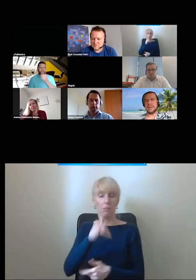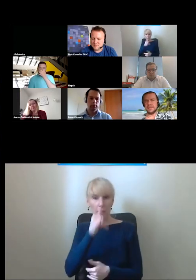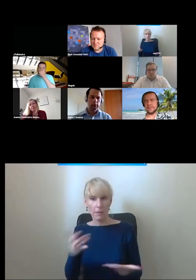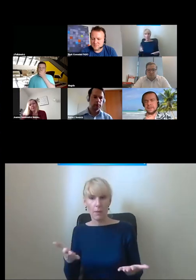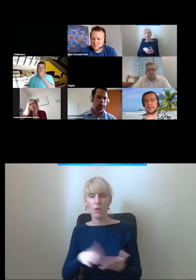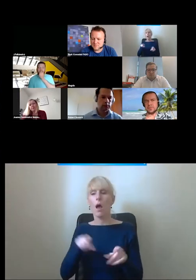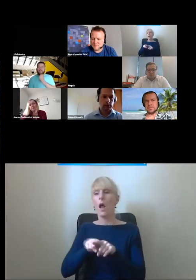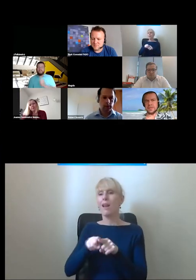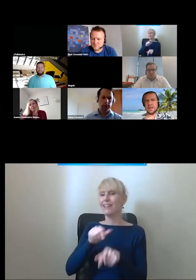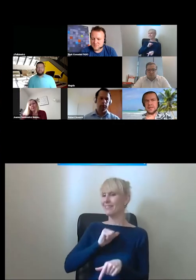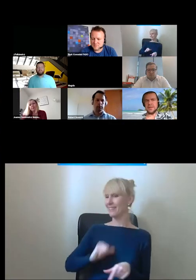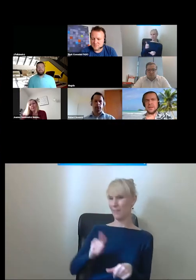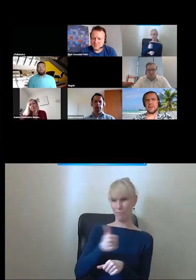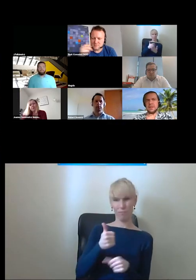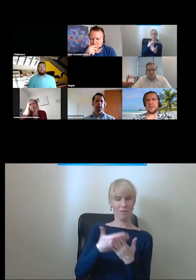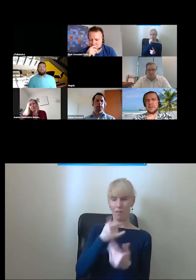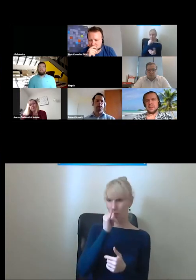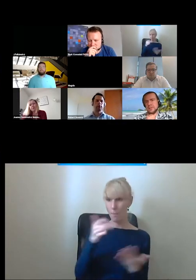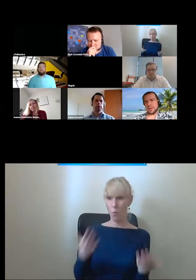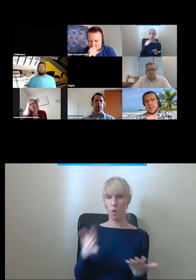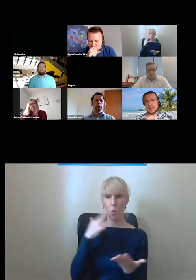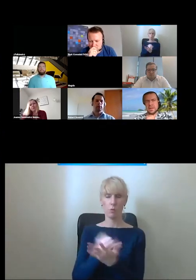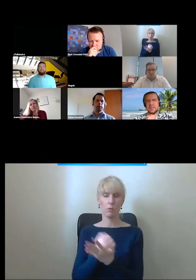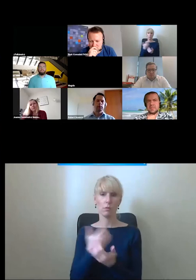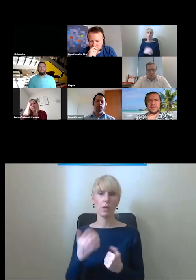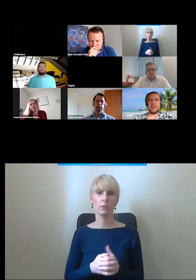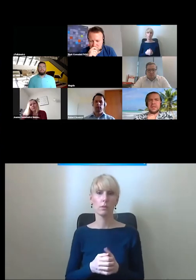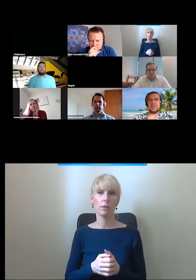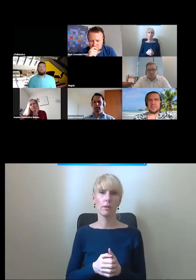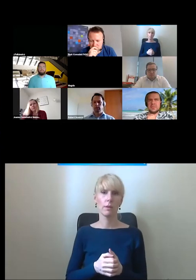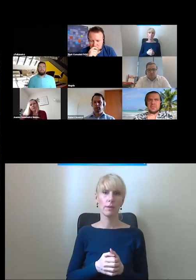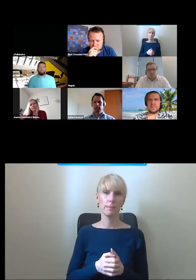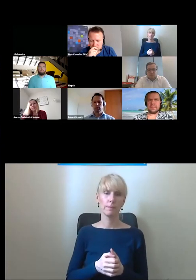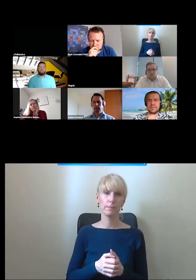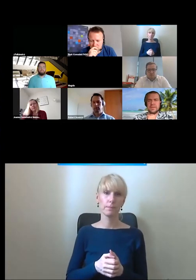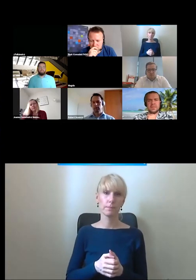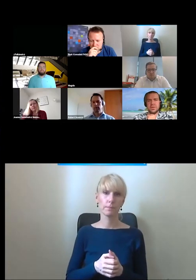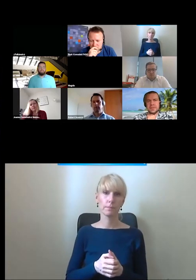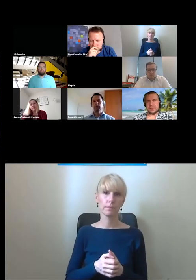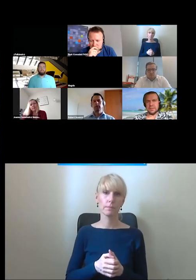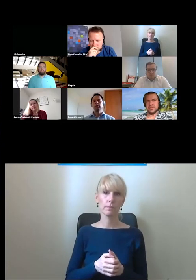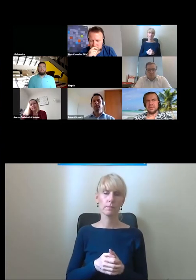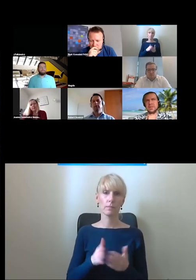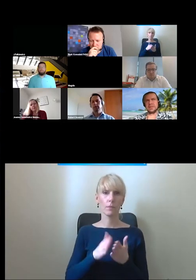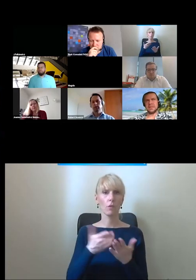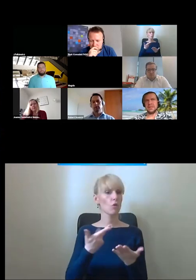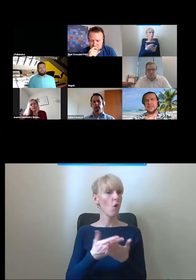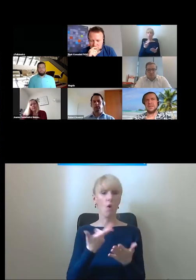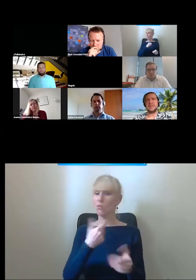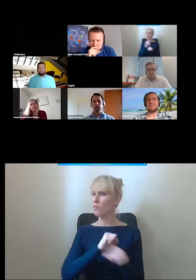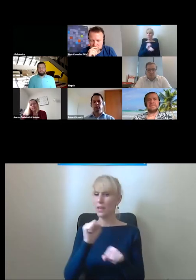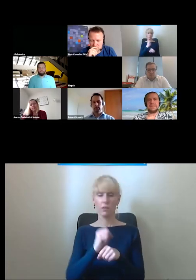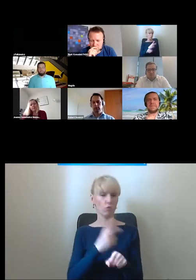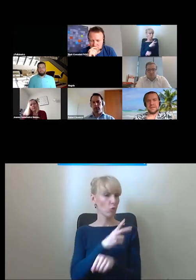nie jestem w stanie z tego skorzystać no tak jak tak jak Sławek mówi tak no to to nie jest dostępność to jest taki